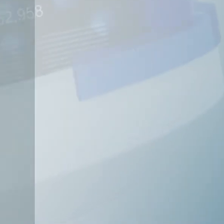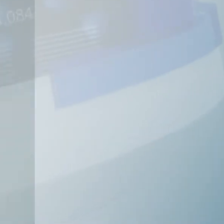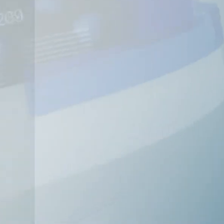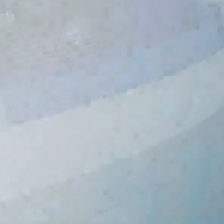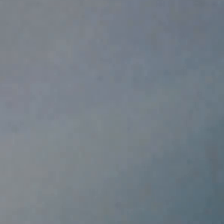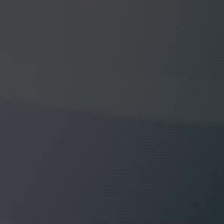Hvala što pratite.